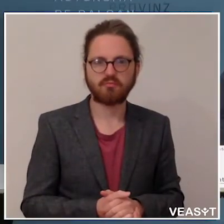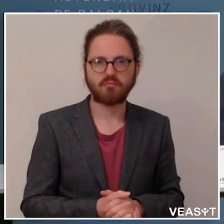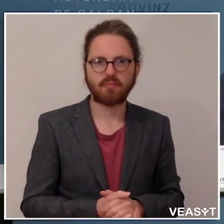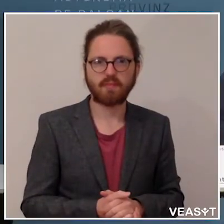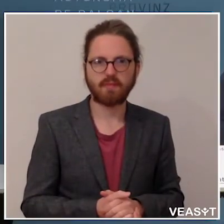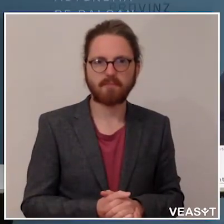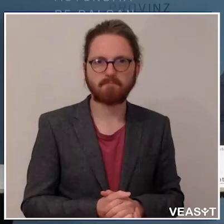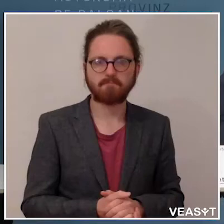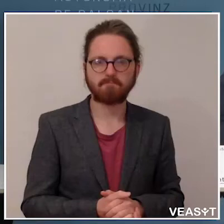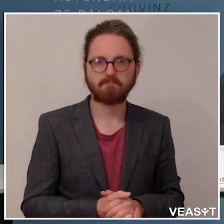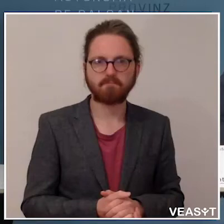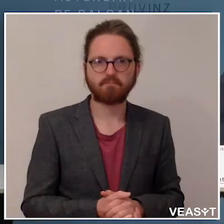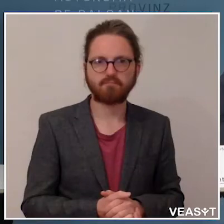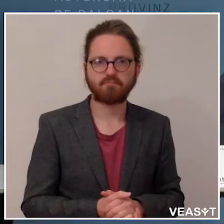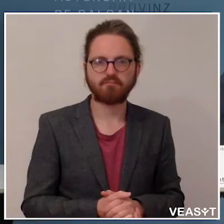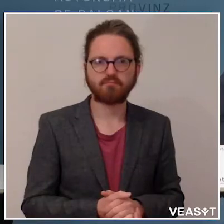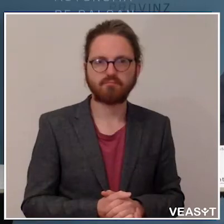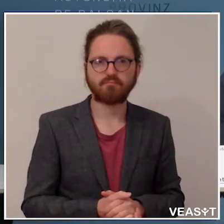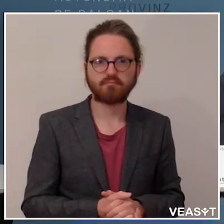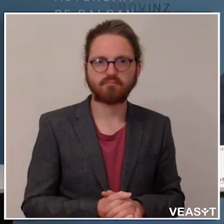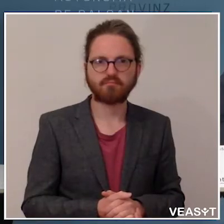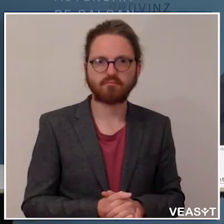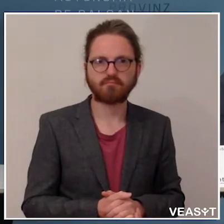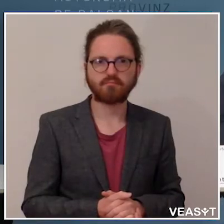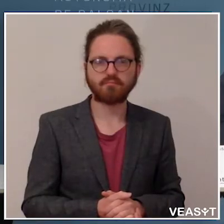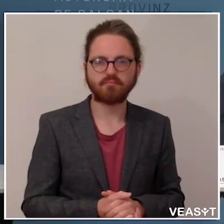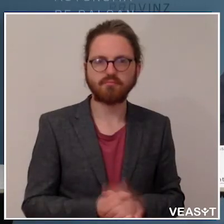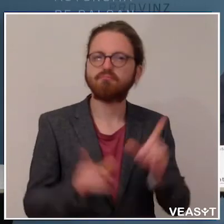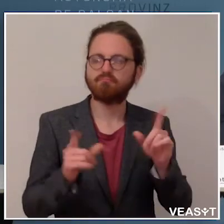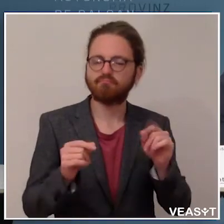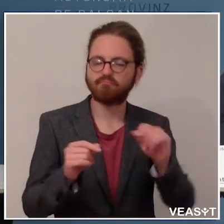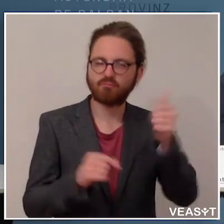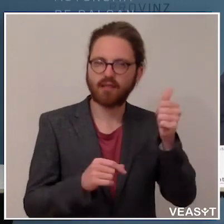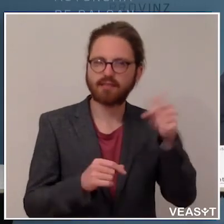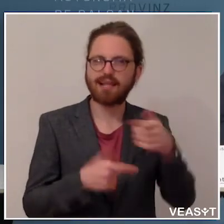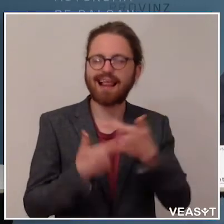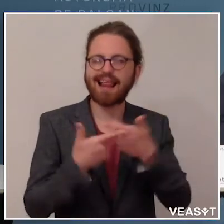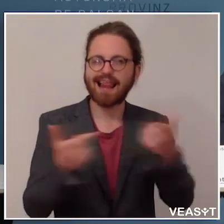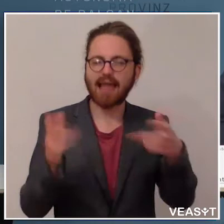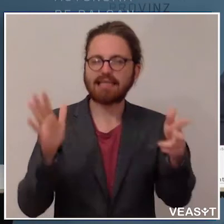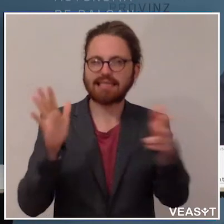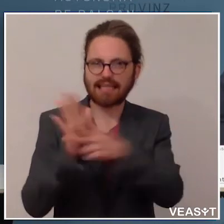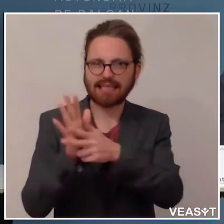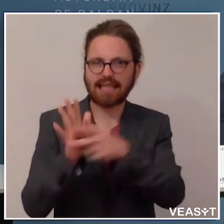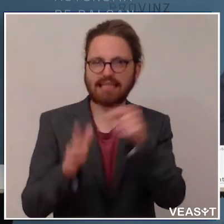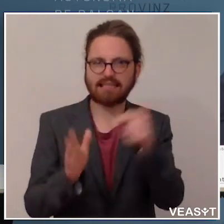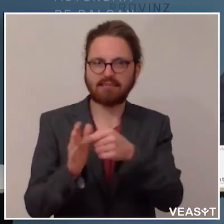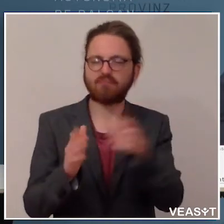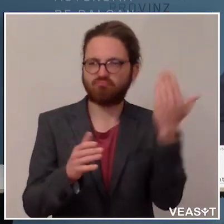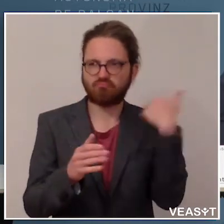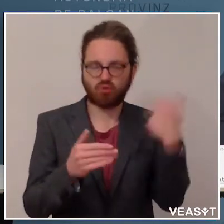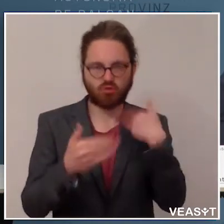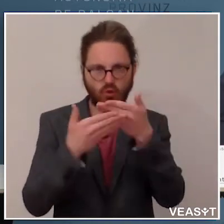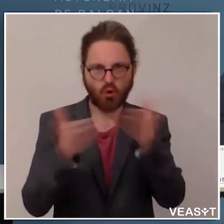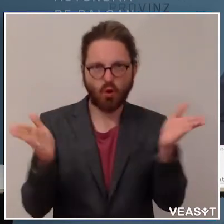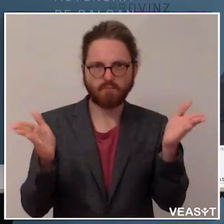Zunächst einmal gilt, das Landesgesetz mit der Veröffentlichung im Amtsblatt, die heute erfolgt